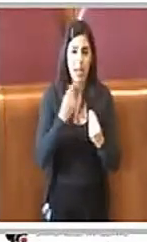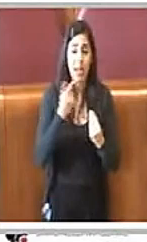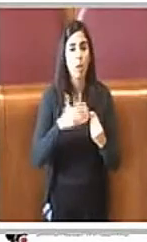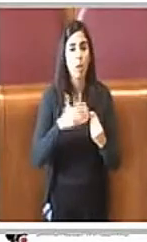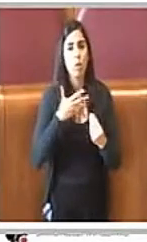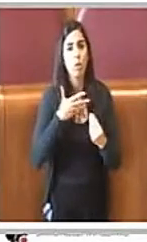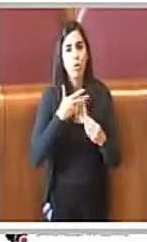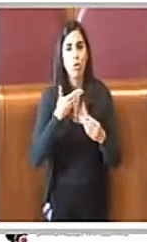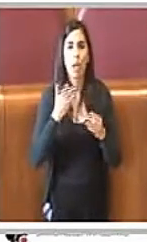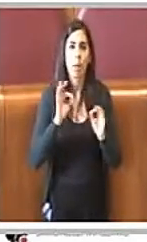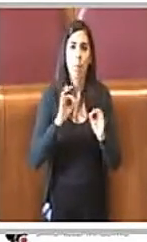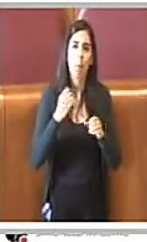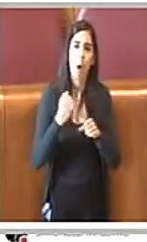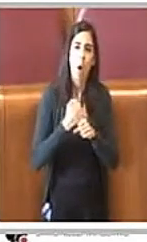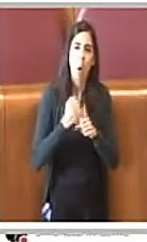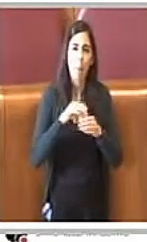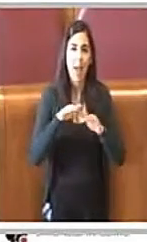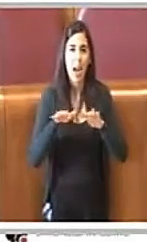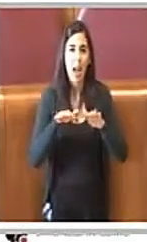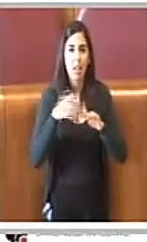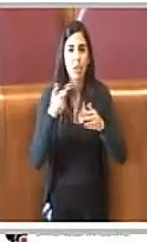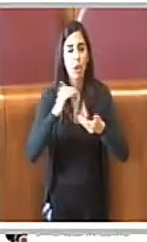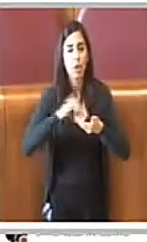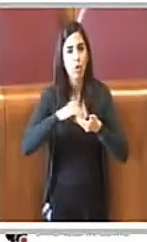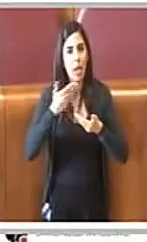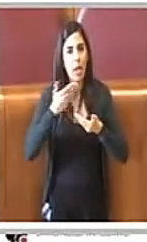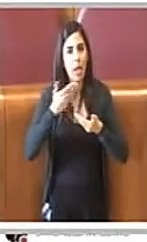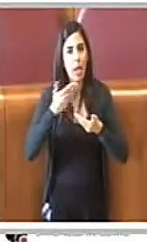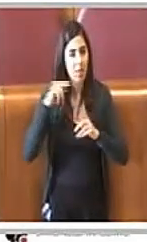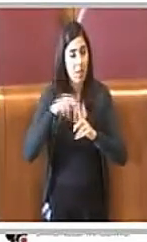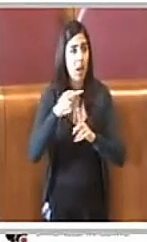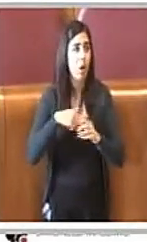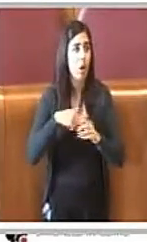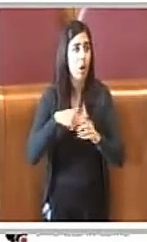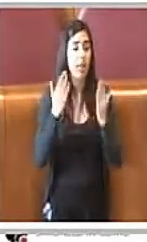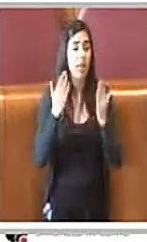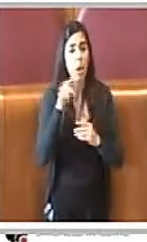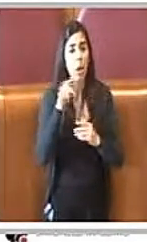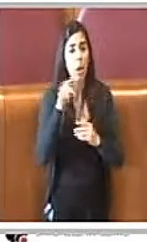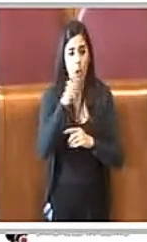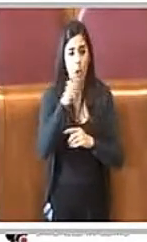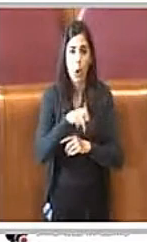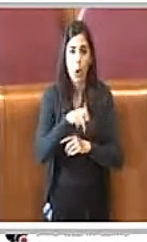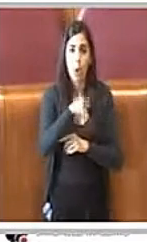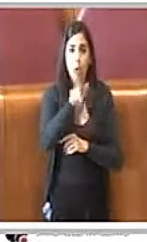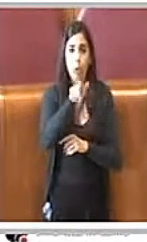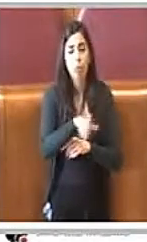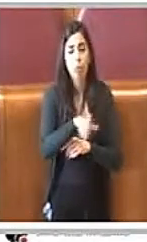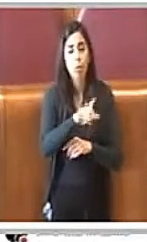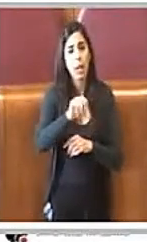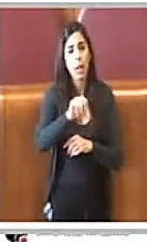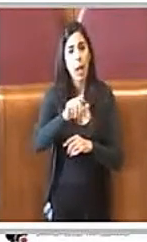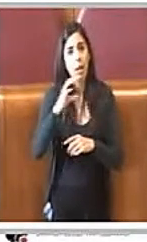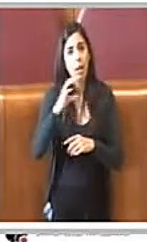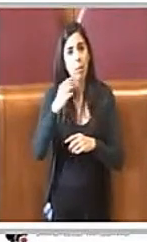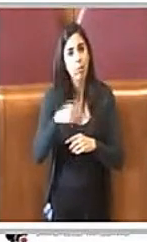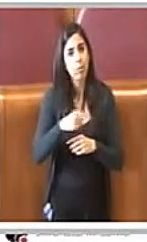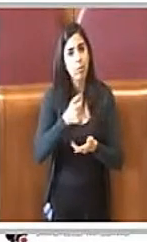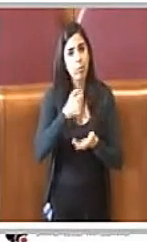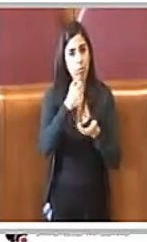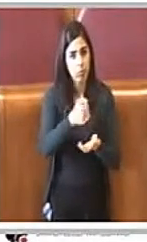di qualche tempo fa, noi finalmente abbiamo riconosciuto questa somma ad ATAC, quindi continuiamo in quel sentiero che dicevo